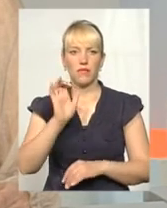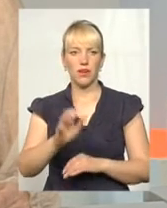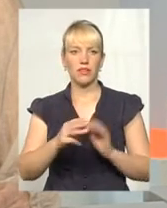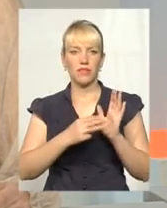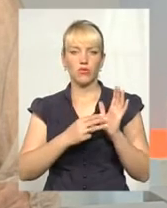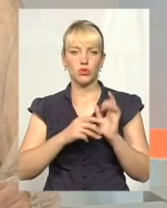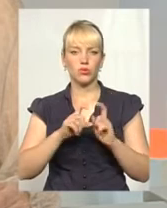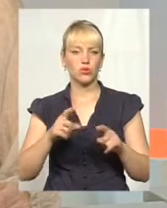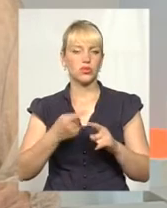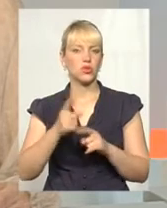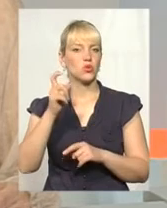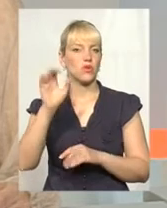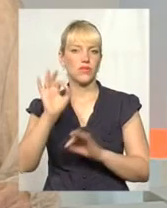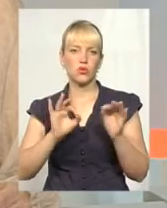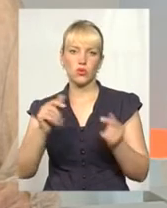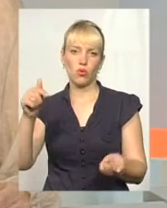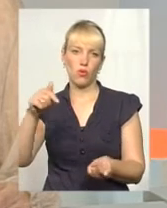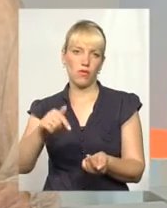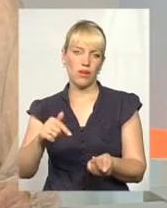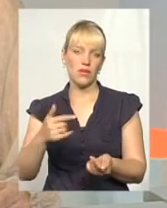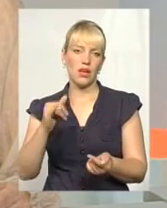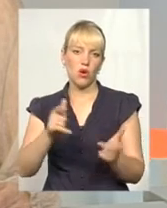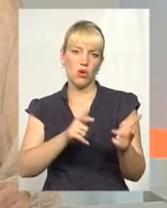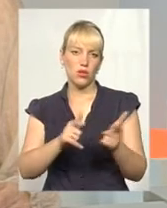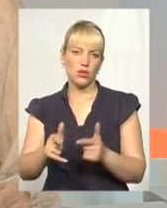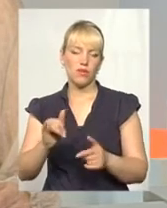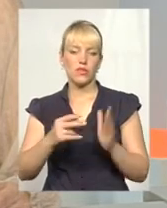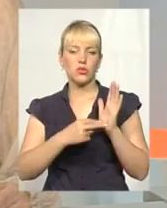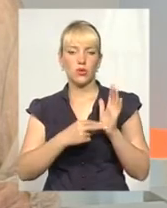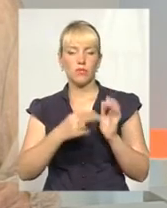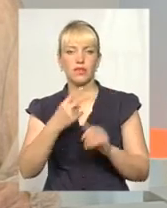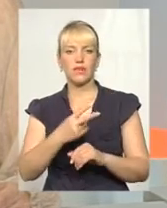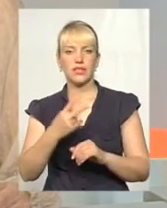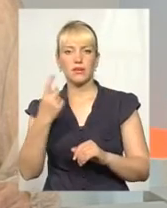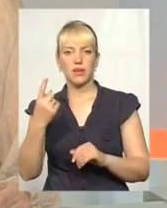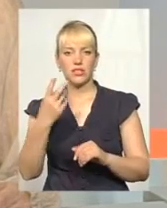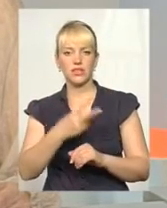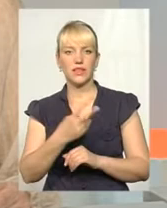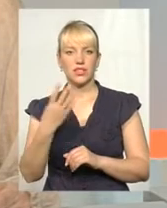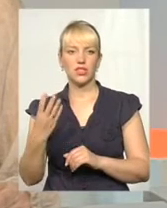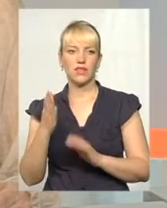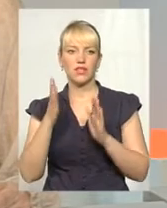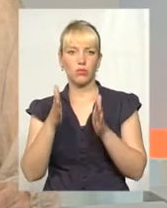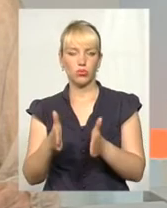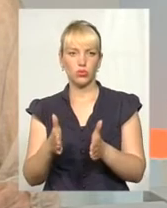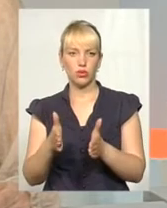абсолютно готова, 100%. Школи 7, 21, 24 будуть